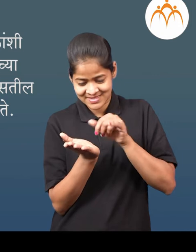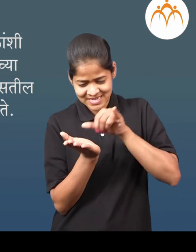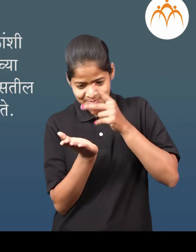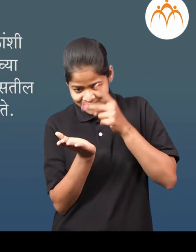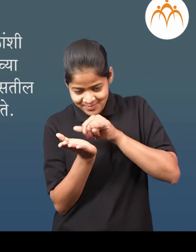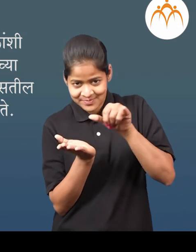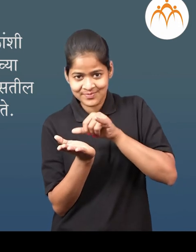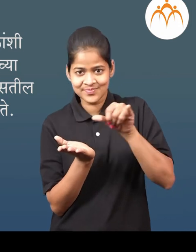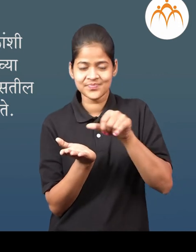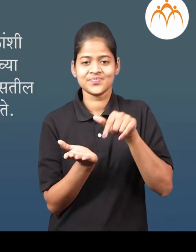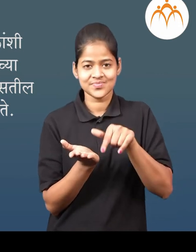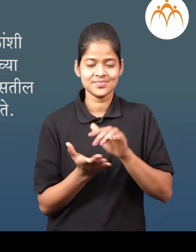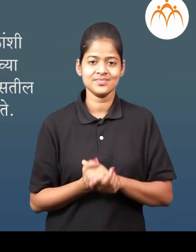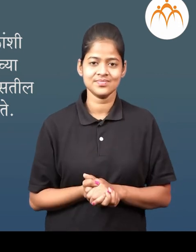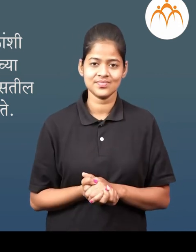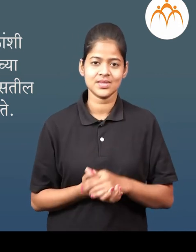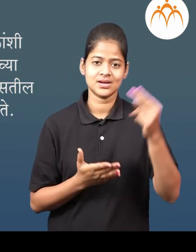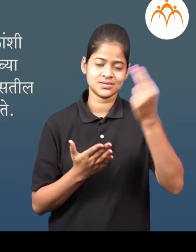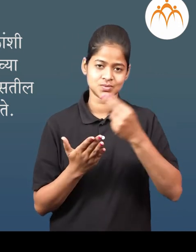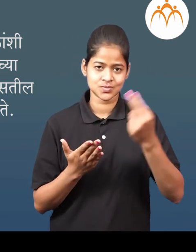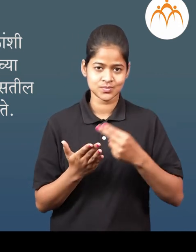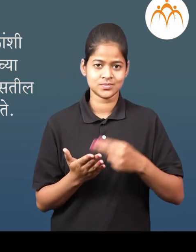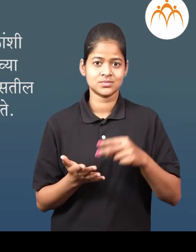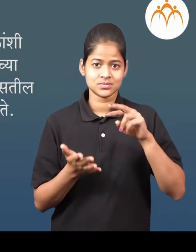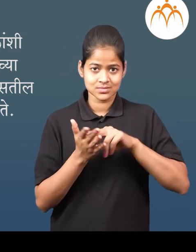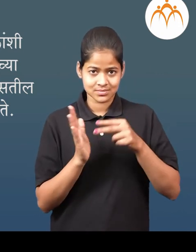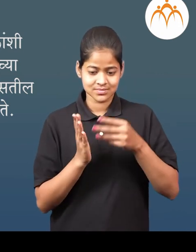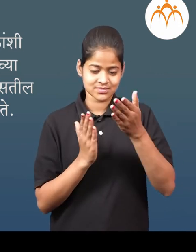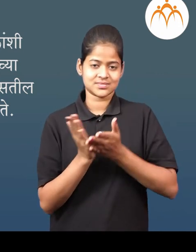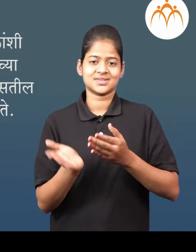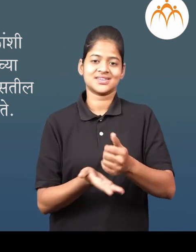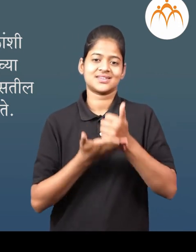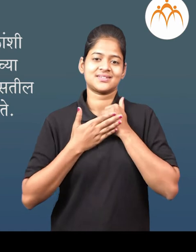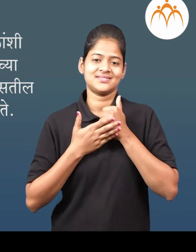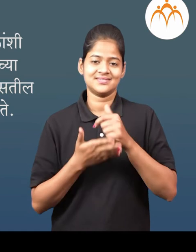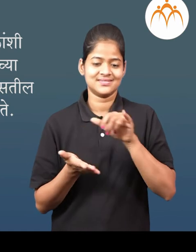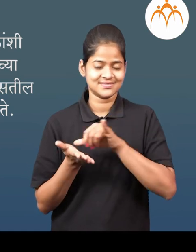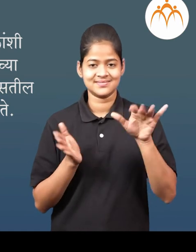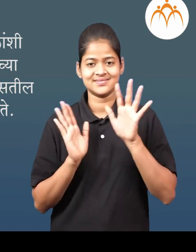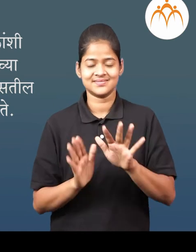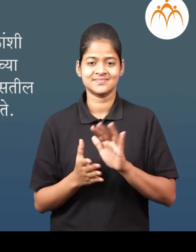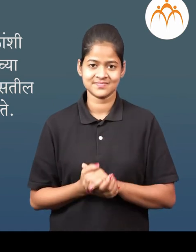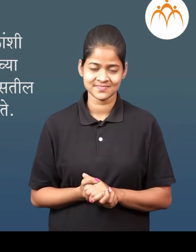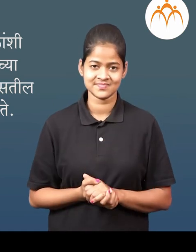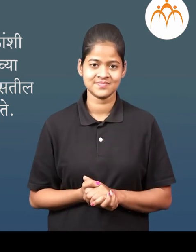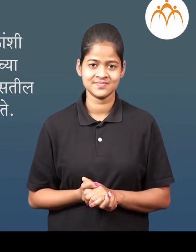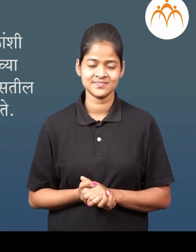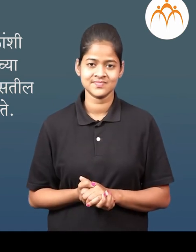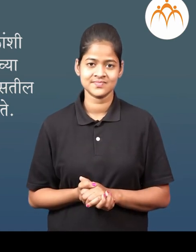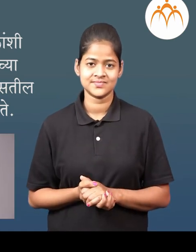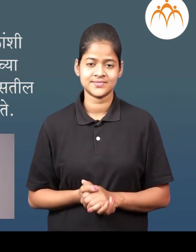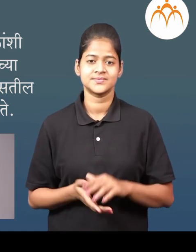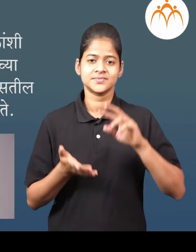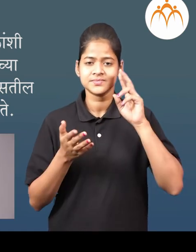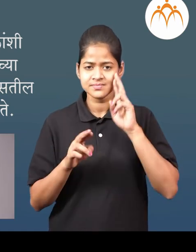एक मेकांची तंतो तंत जुदत अस्तील, तर ती आकृती त्या रेशेचा संदरभात सममित अकृती अस्ते।